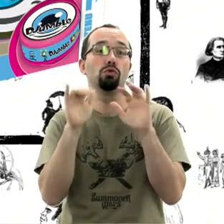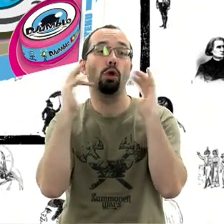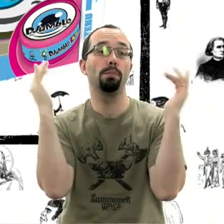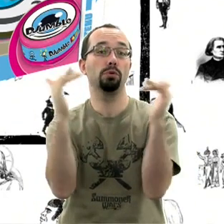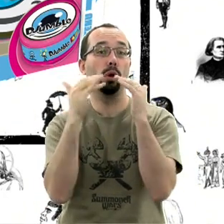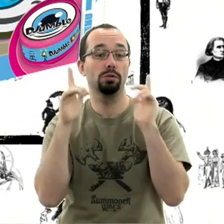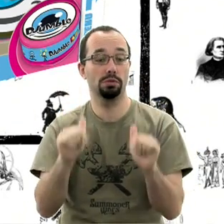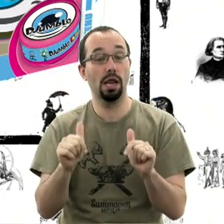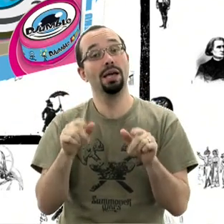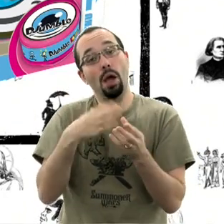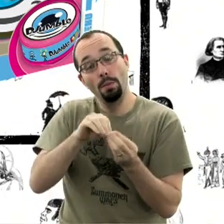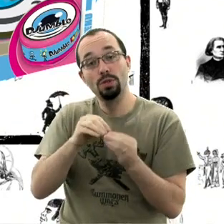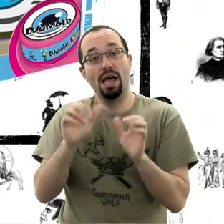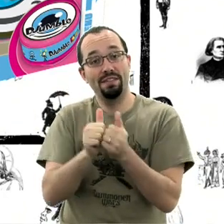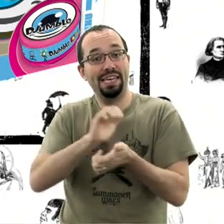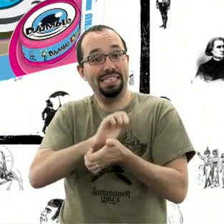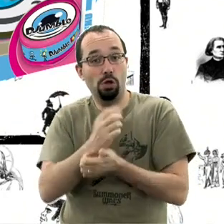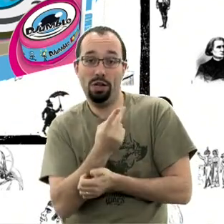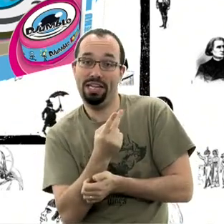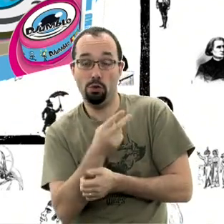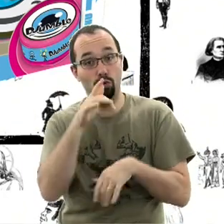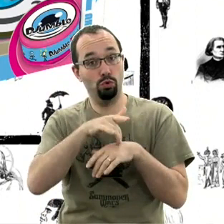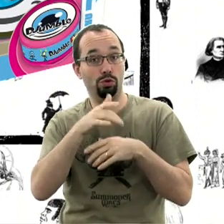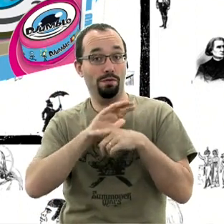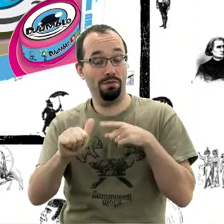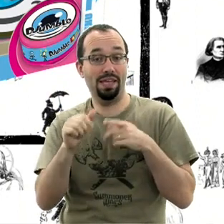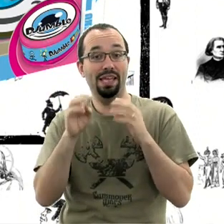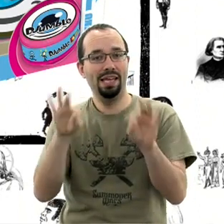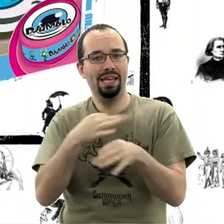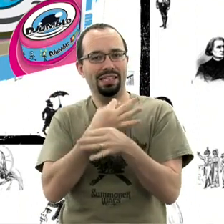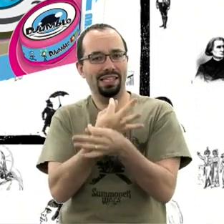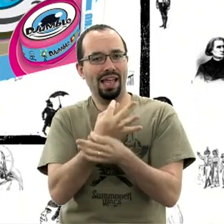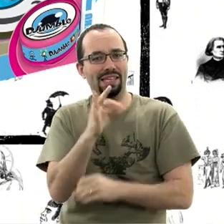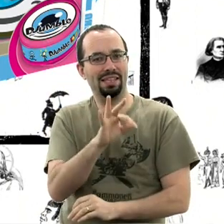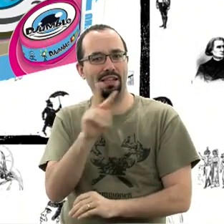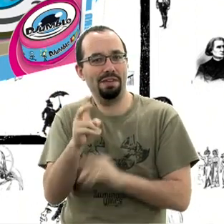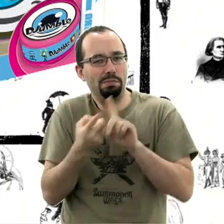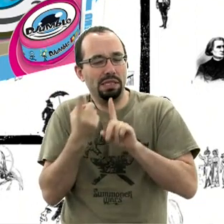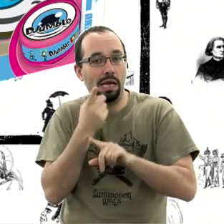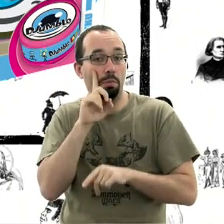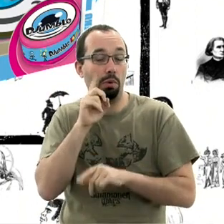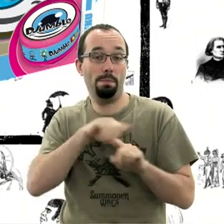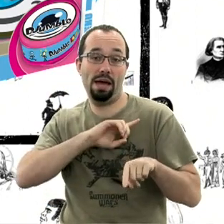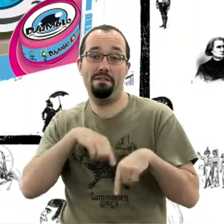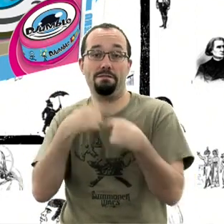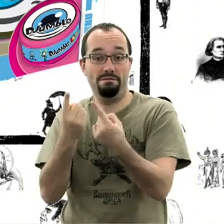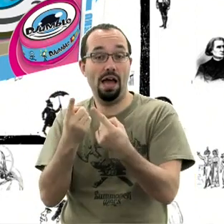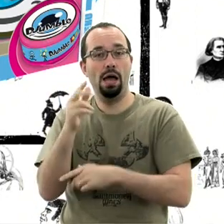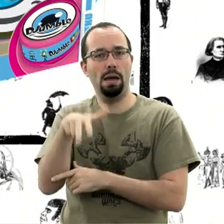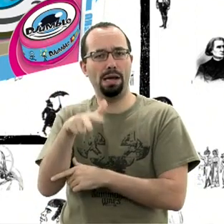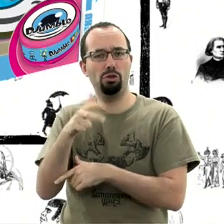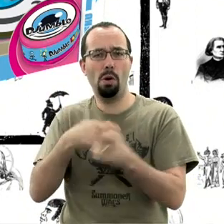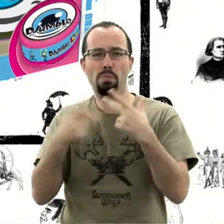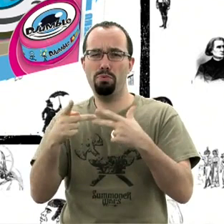avons fait avec l'éditeur, les éditeurs, une petite Tritrac TV particulière. Nous avons été jouer dans les locaux du plus grand